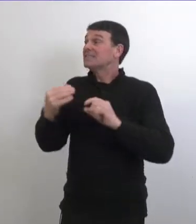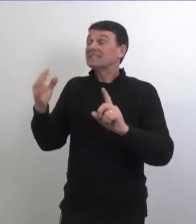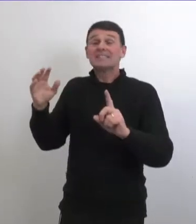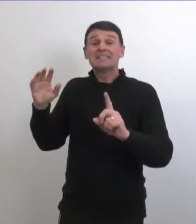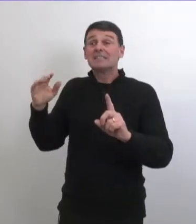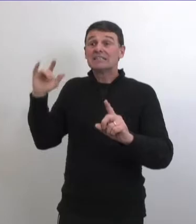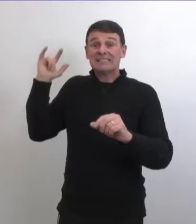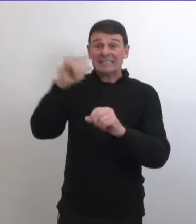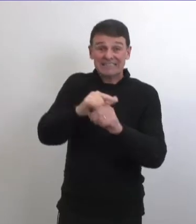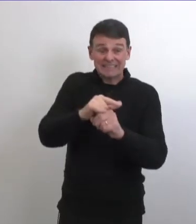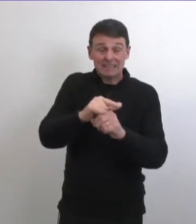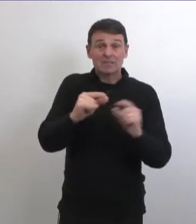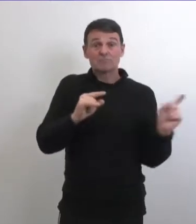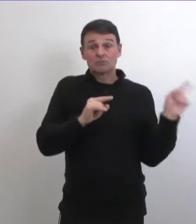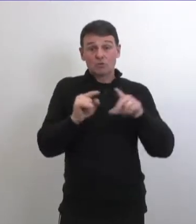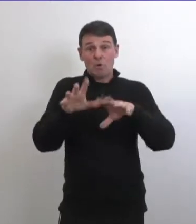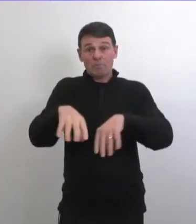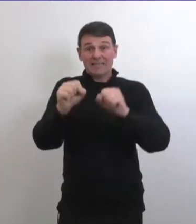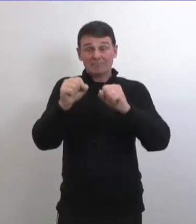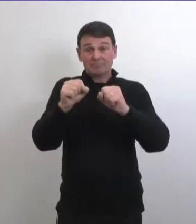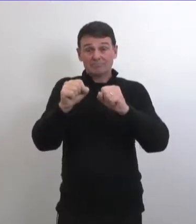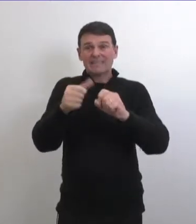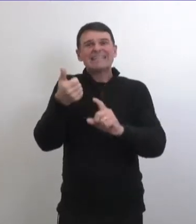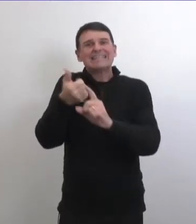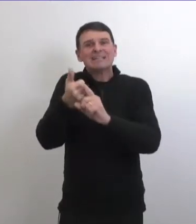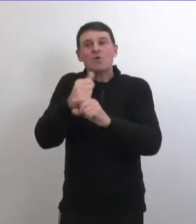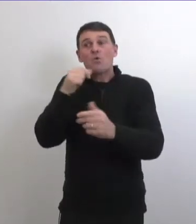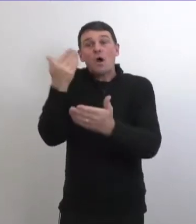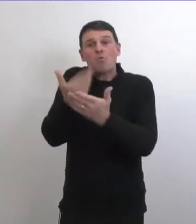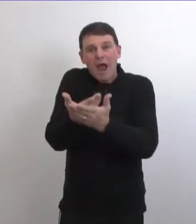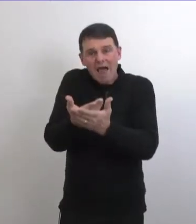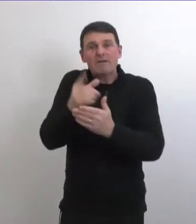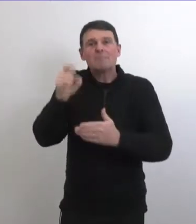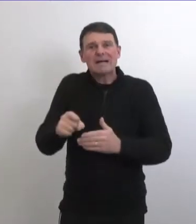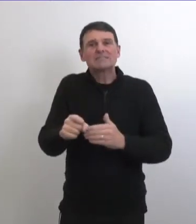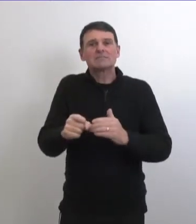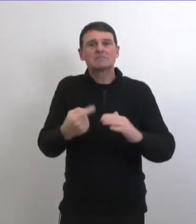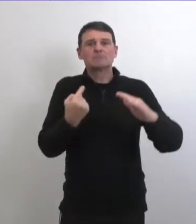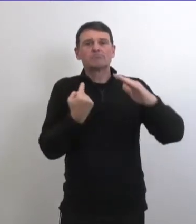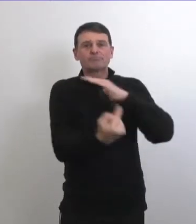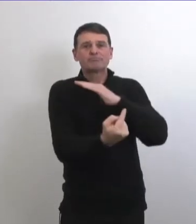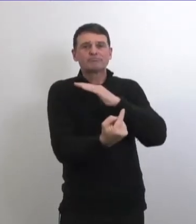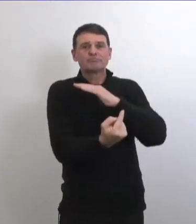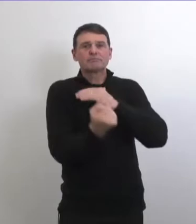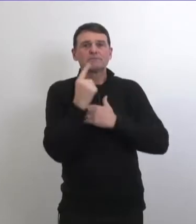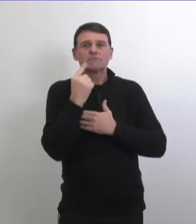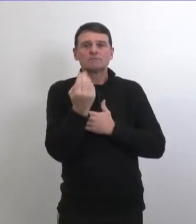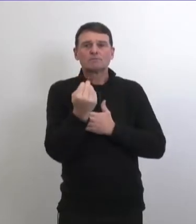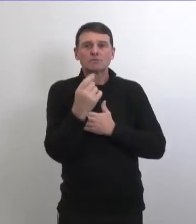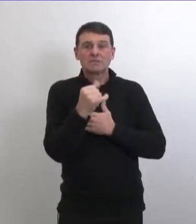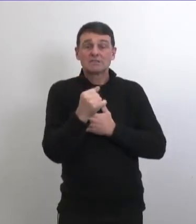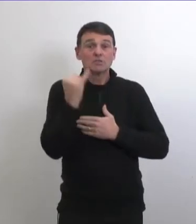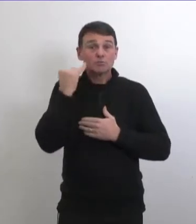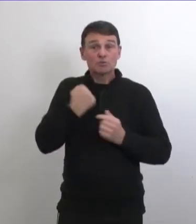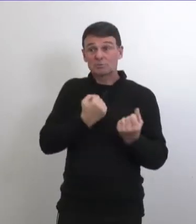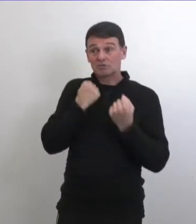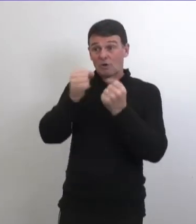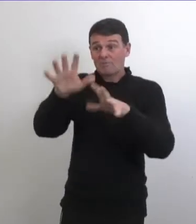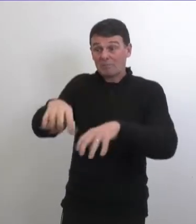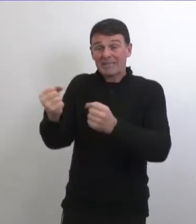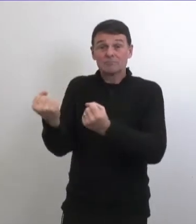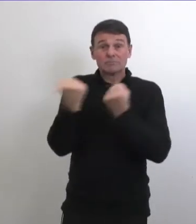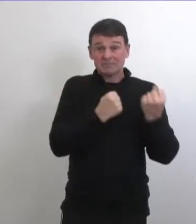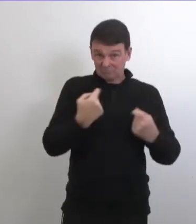de l'extérieur du pays donc la personne qui conduit est ce que cette personne doit s'auto isoler avec le nouvel arrivant